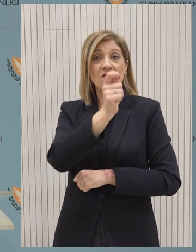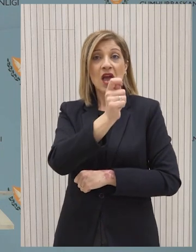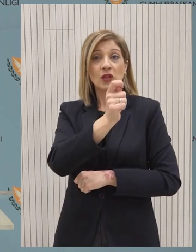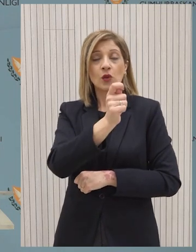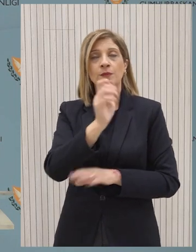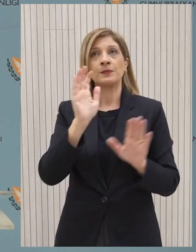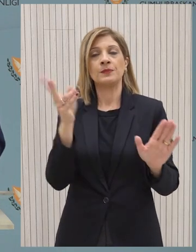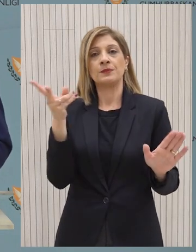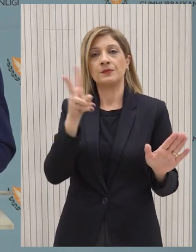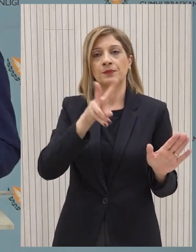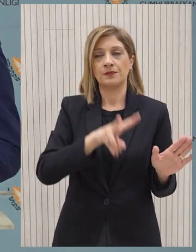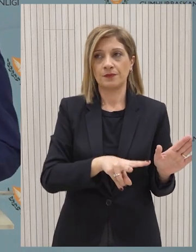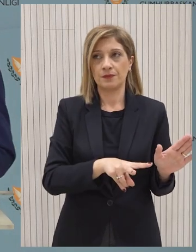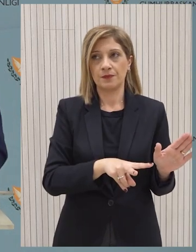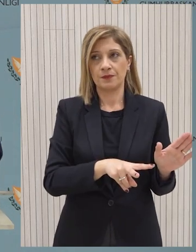Να σας πω ότι